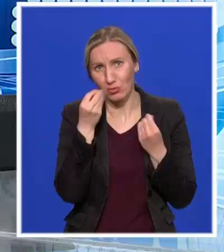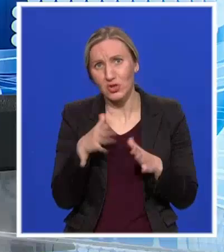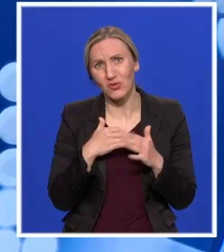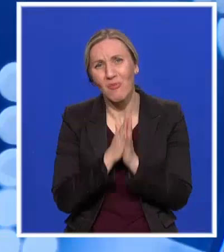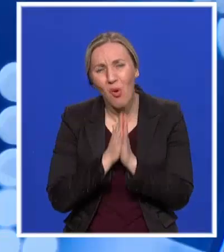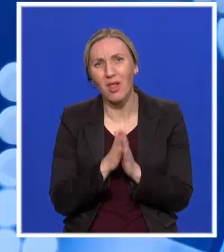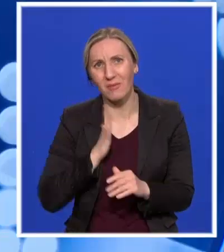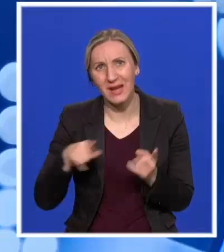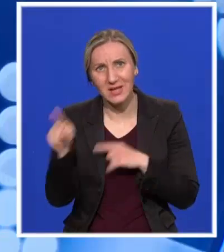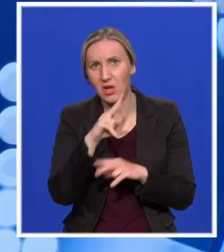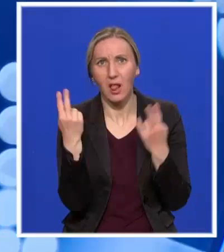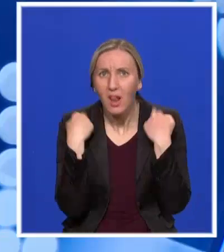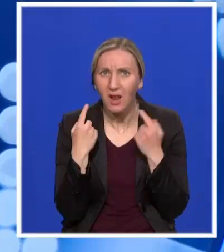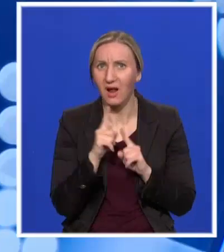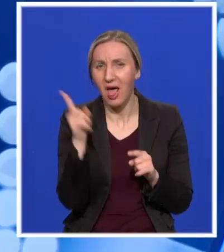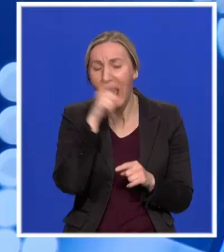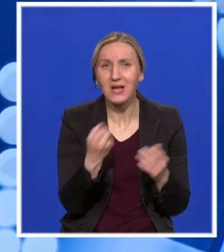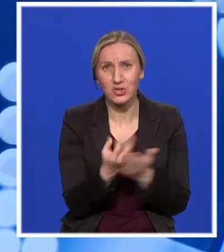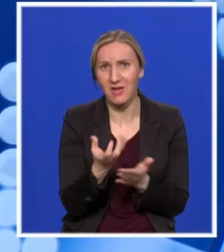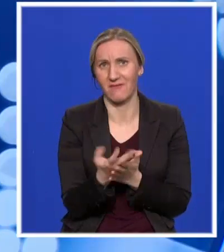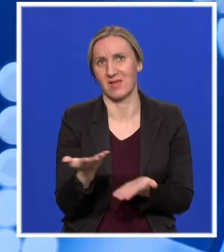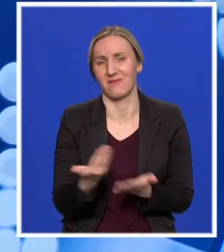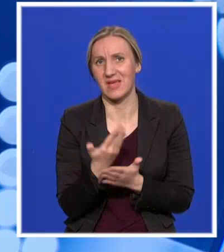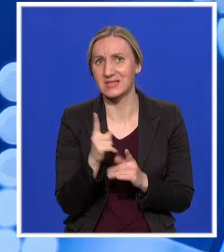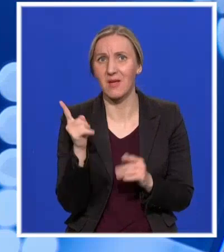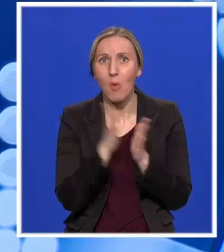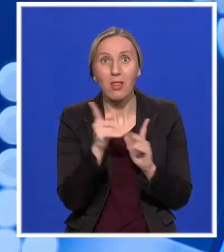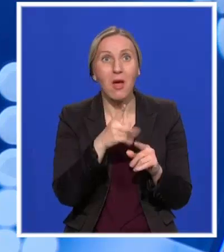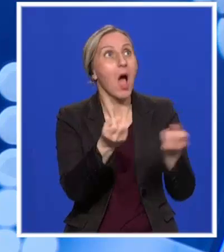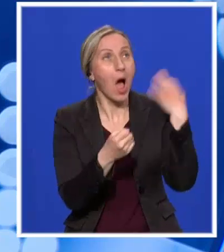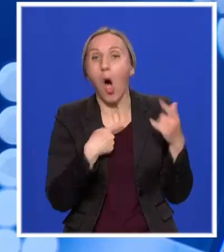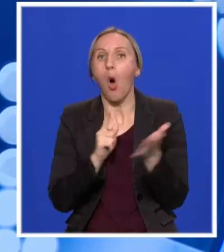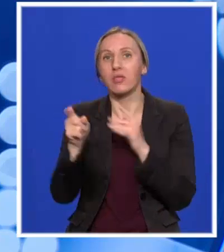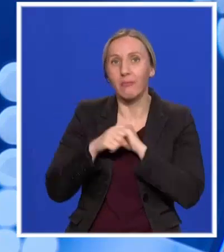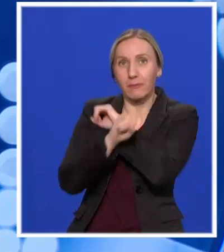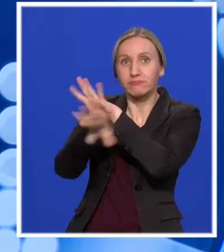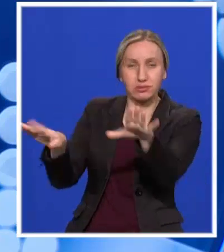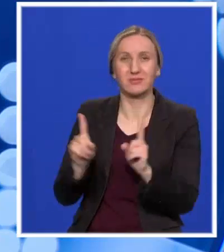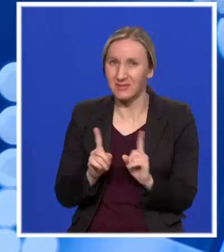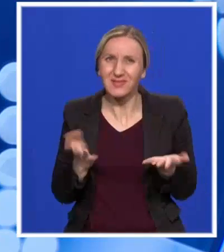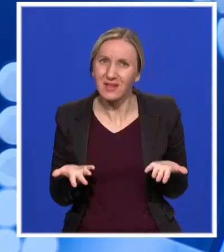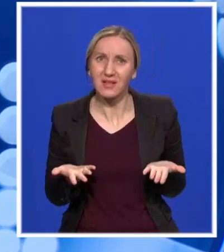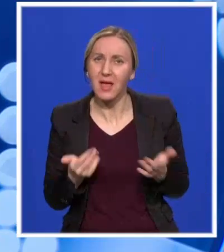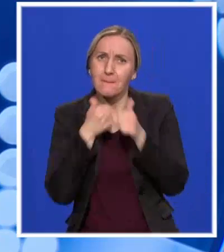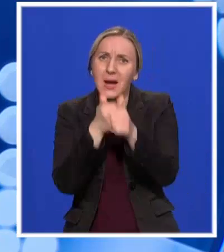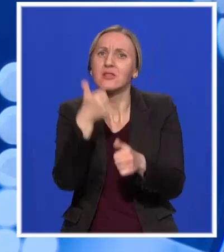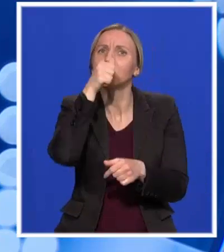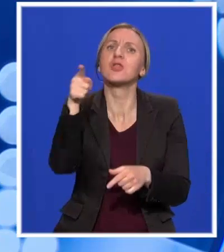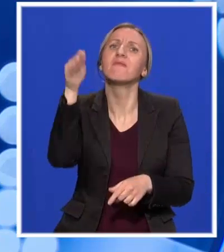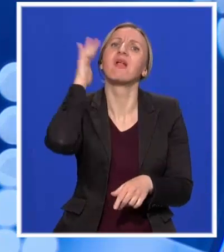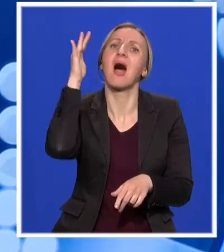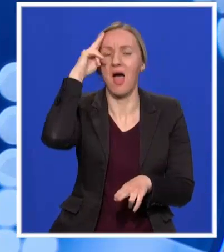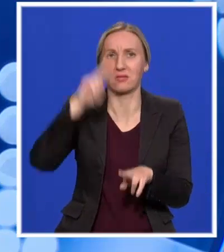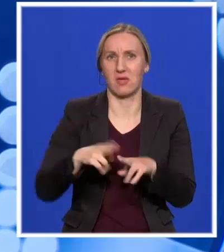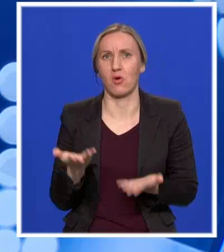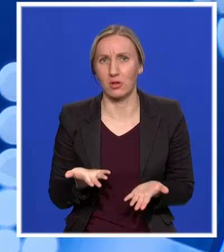građane da li nas sedaju na lažne vesti, da ih ne šire, da prate odluke Republike Srbije, da prate odluke Vlade Republike